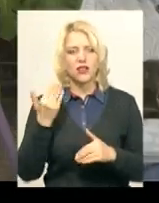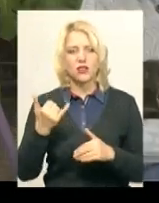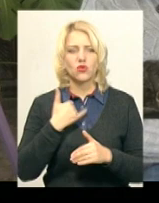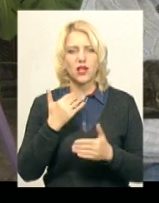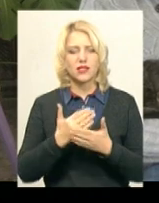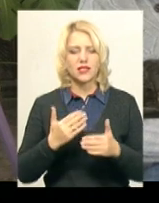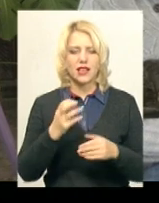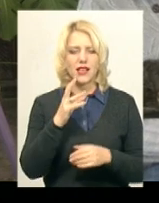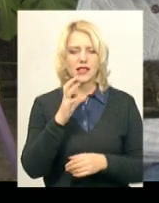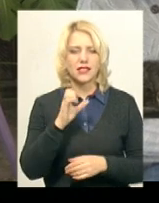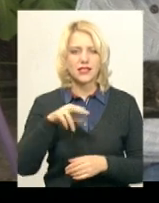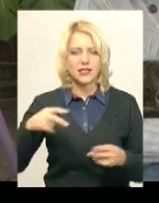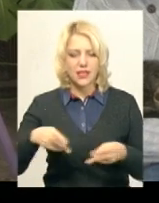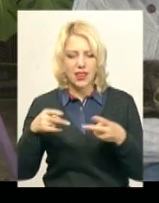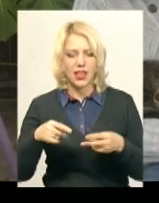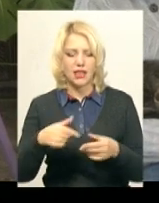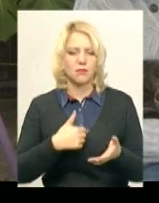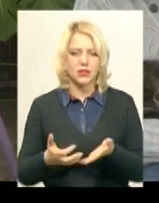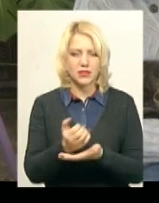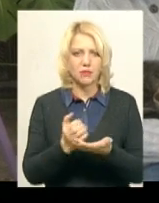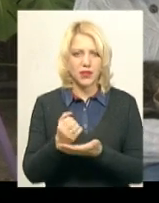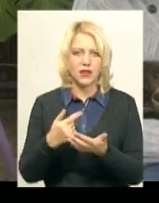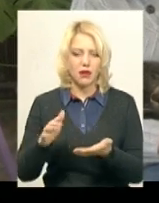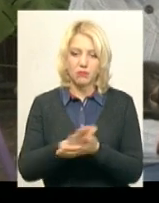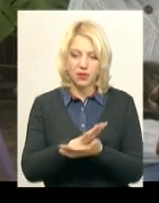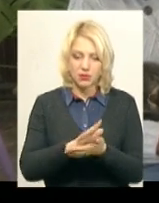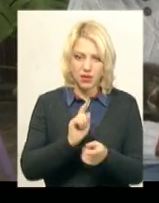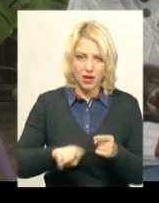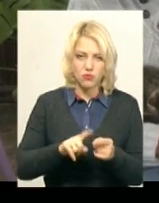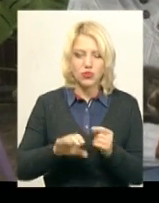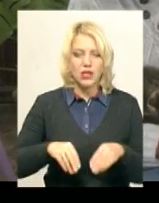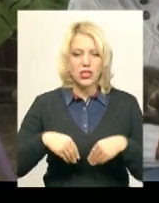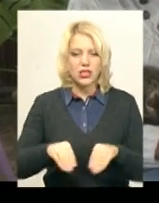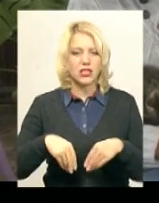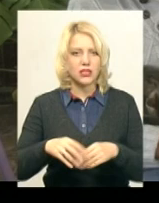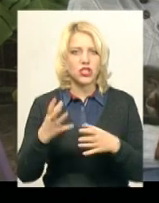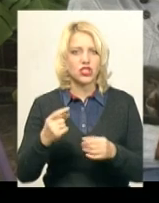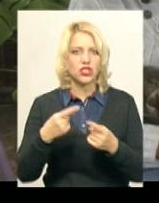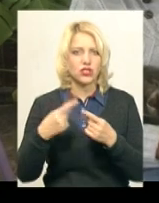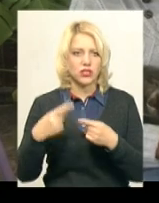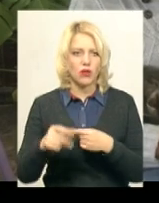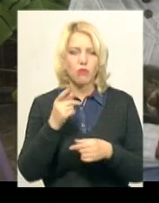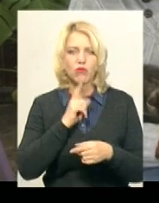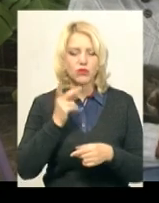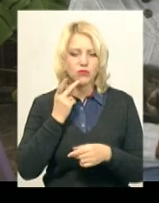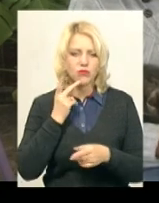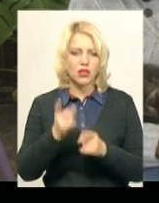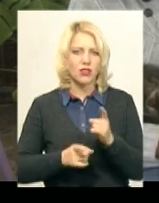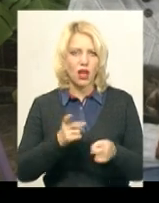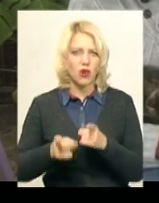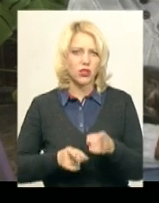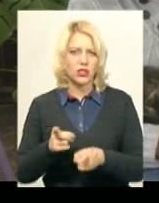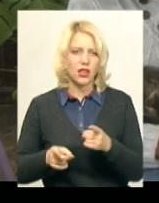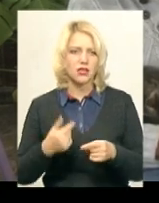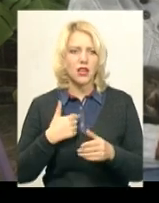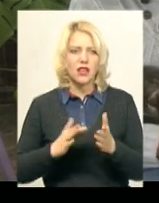у нас є грядка з салатом, ми збираємо з неї врожай. Швидко прибираємо все і потім на це місце засіваємо щось інше. У нас постійна ротація. Ми не вирощуємо те, що